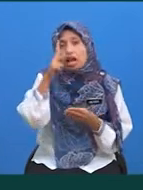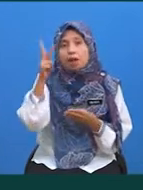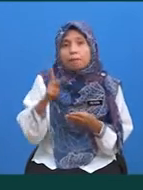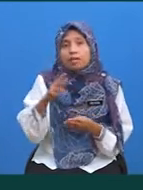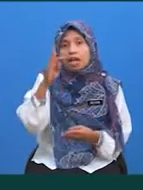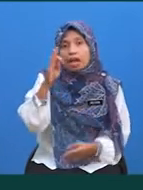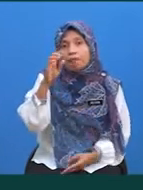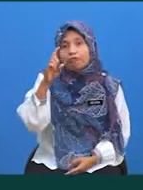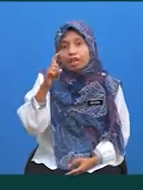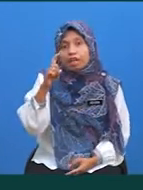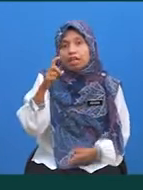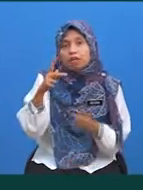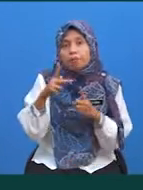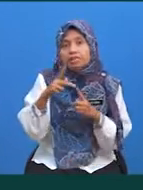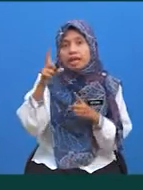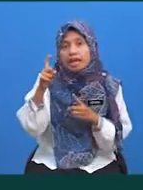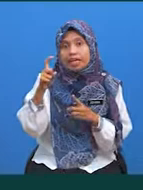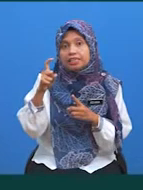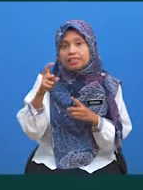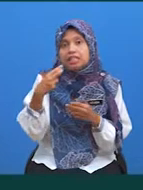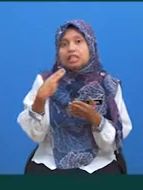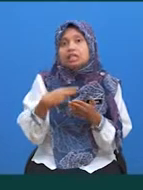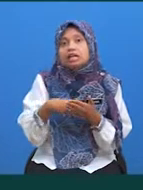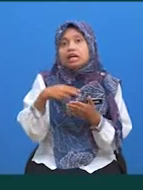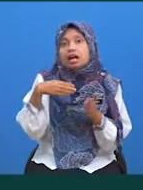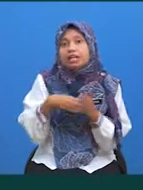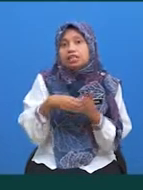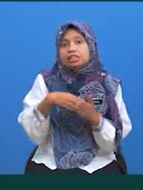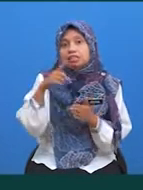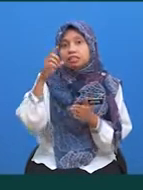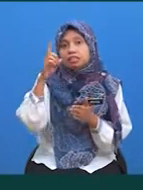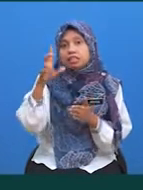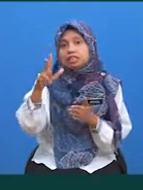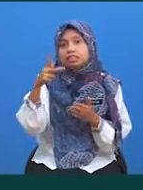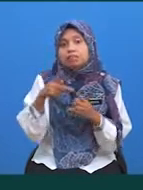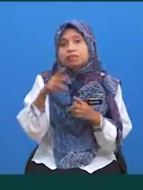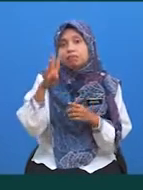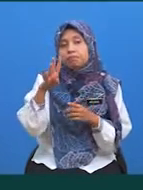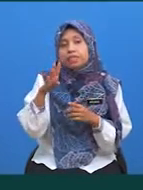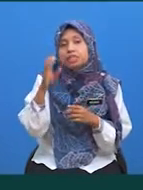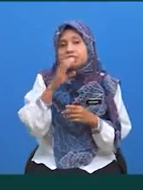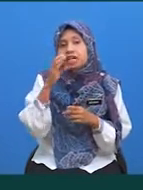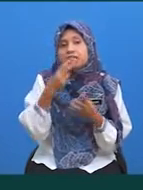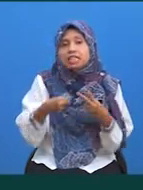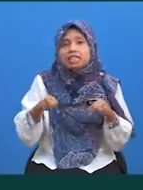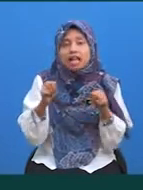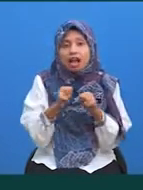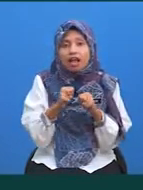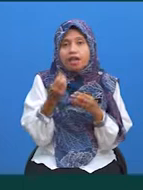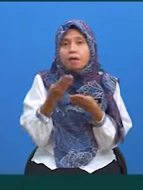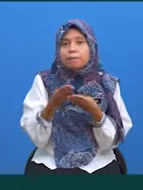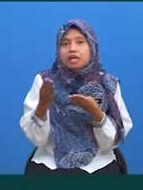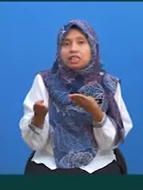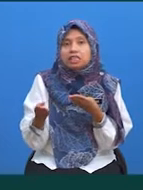terhadap X bagi hat 2 hingga 3 ialah 4 Soalan 1C Cari